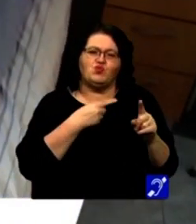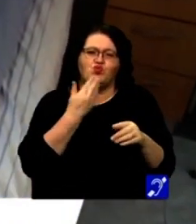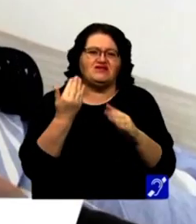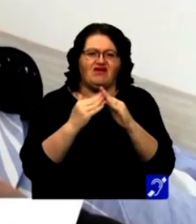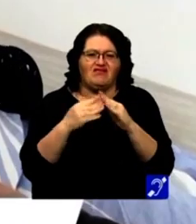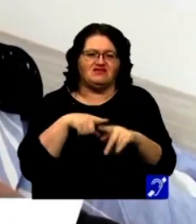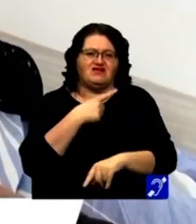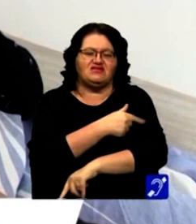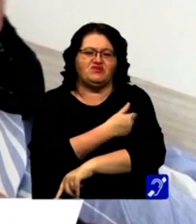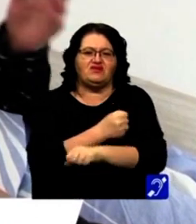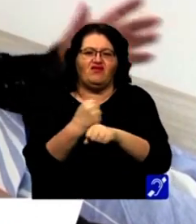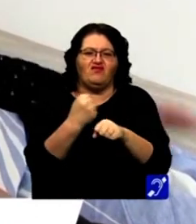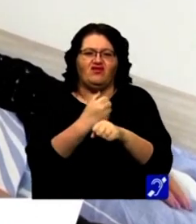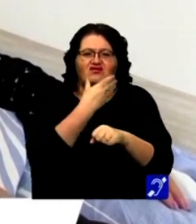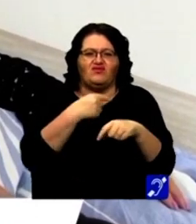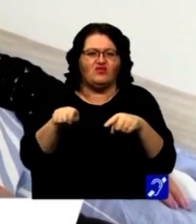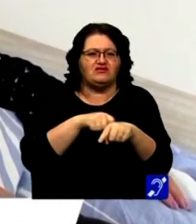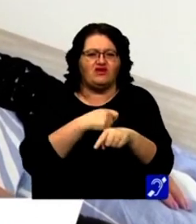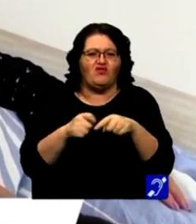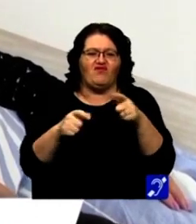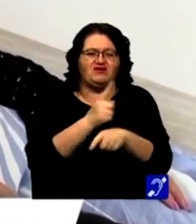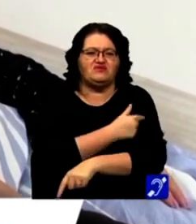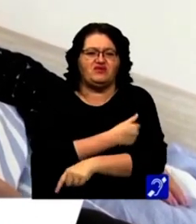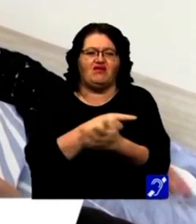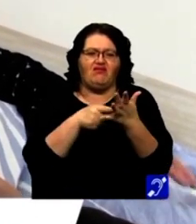acasă. Foarte frumos s-a renovat spitalul.